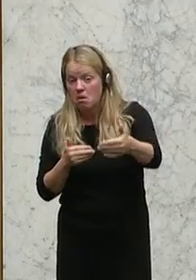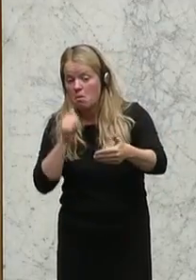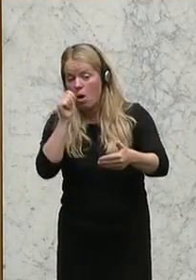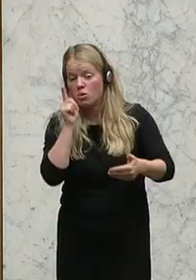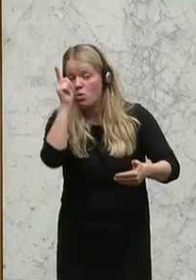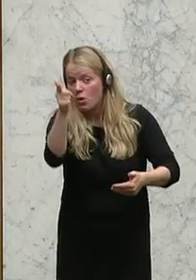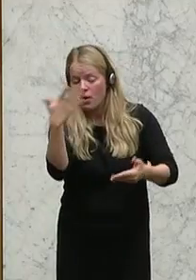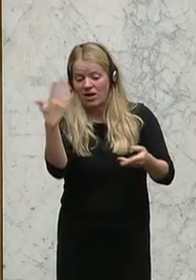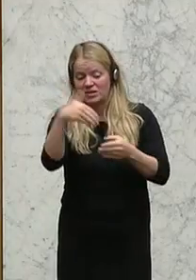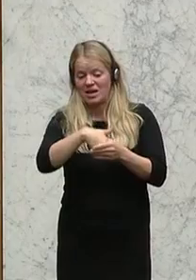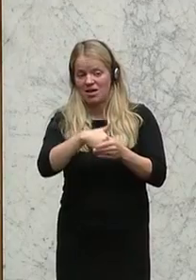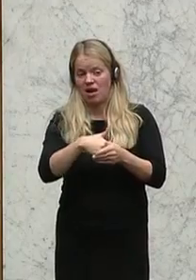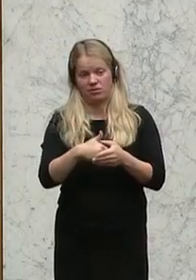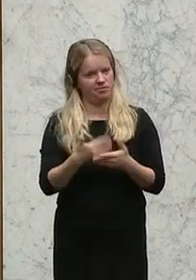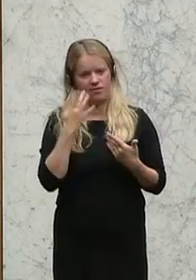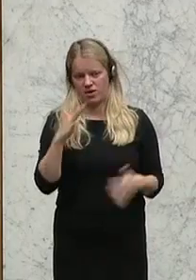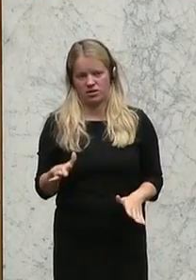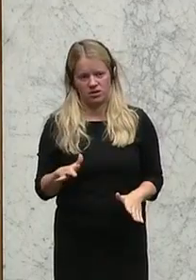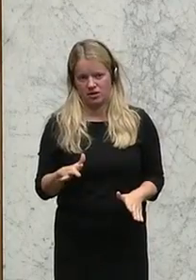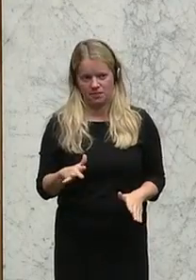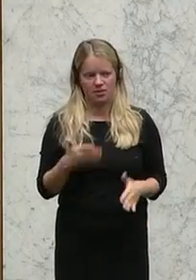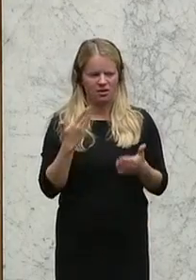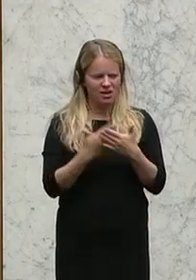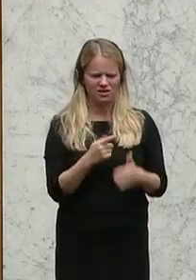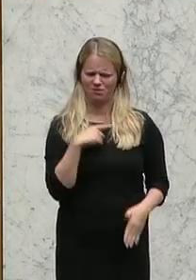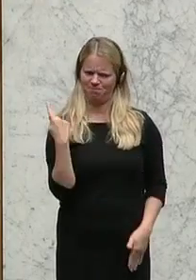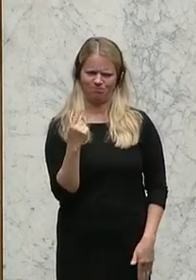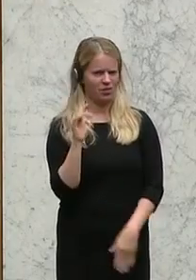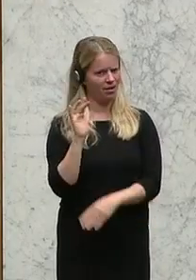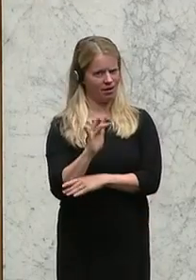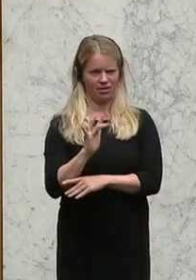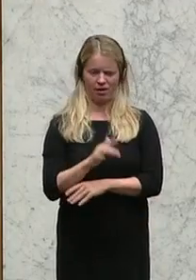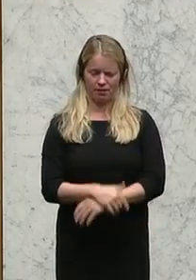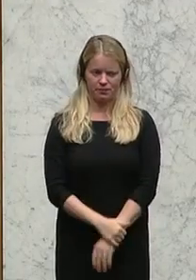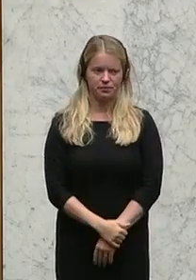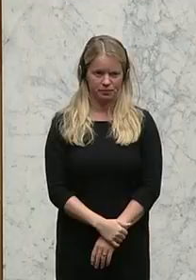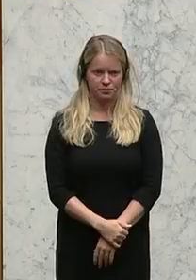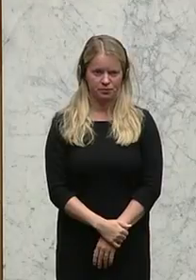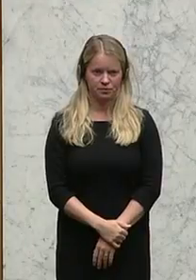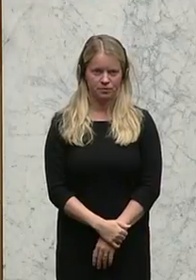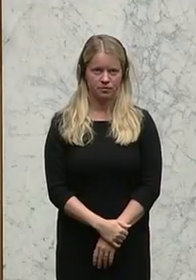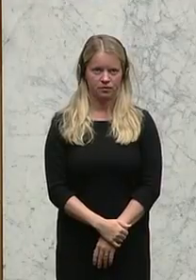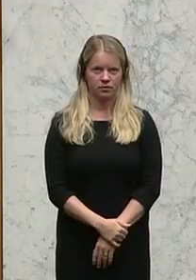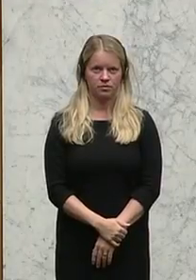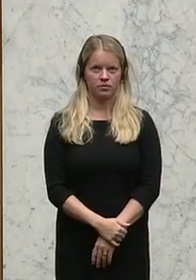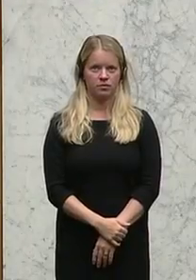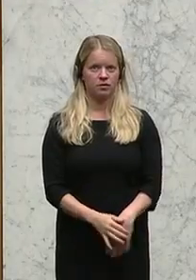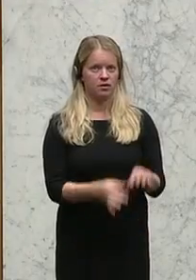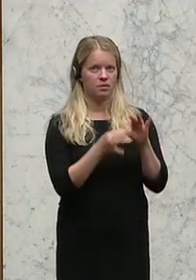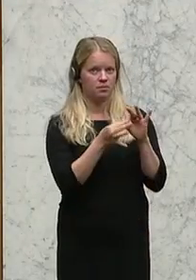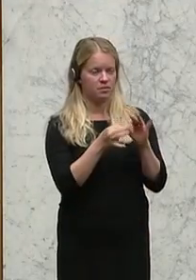Abkommen drinstehen wird. Deshalb unsere äußerst kritische Haltung. Und zur SPÖ.